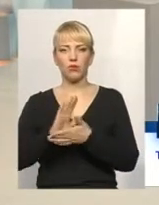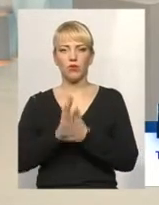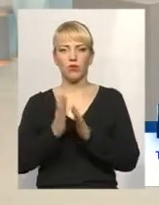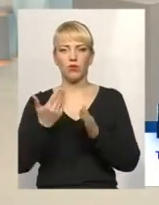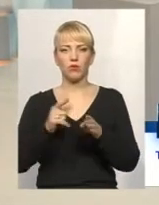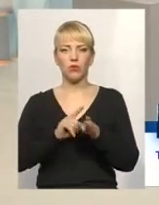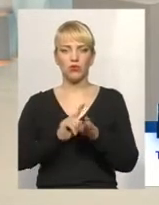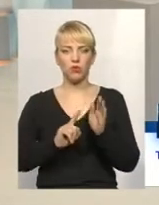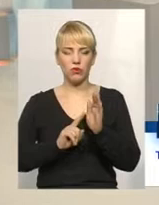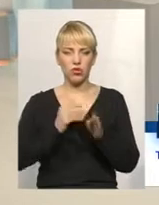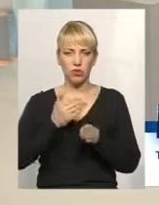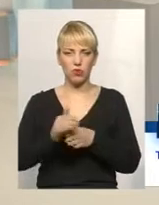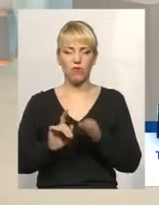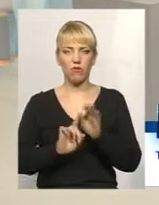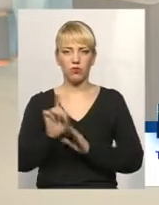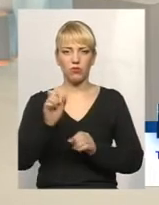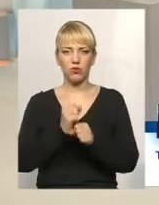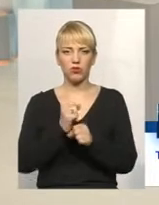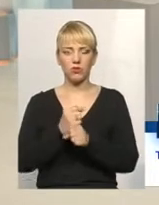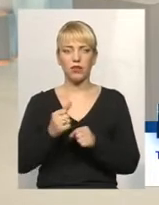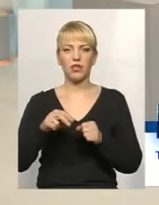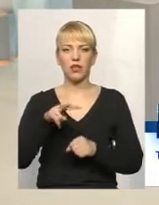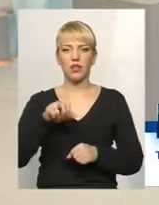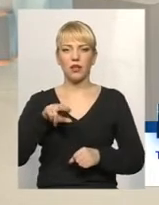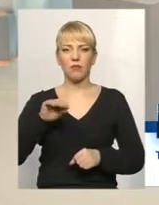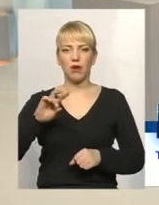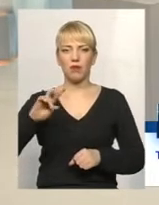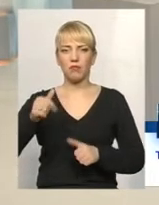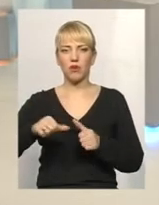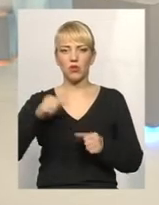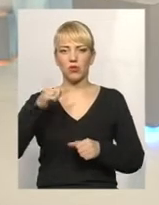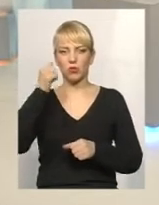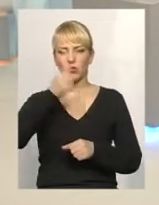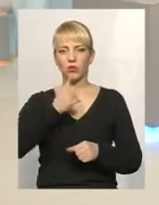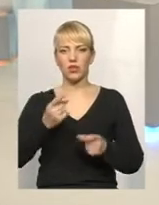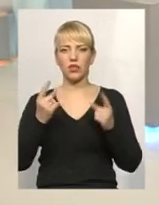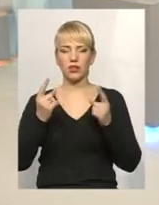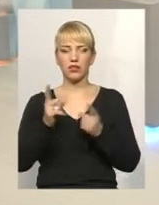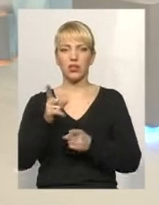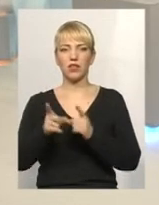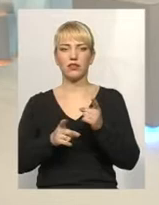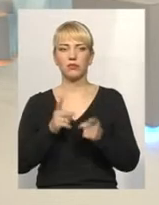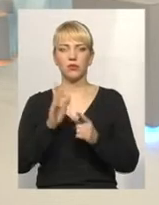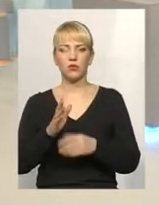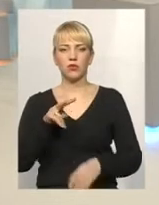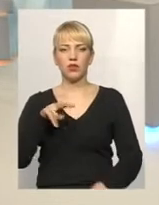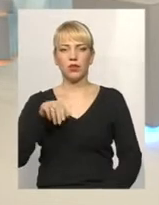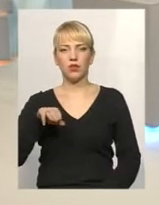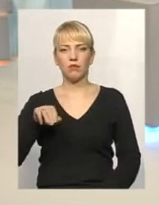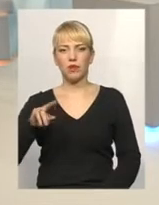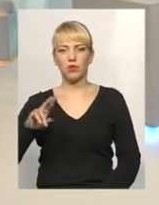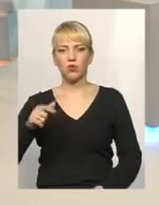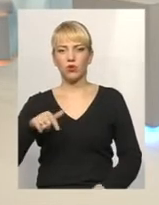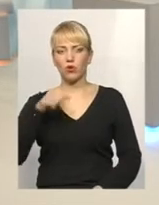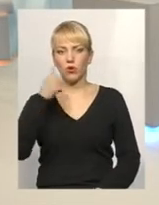чинності вже з липня минулого року. І, по суті, кардинальні зміни відбудуться вже в липні цього року. Що